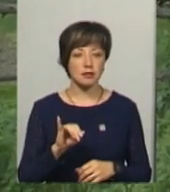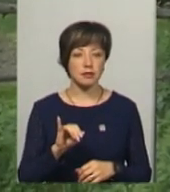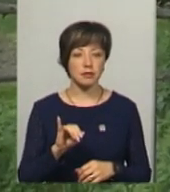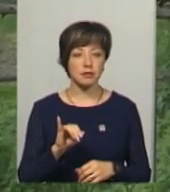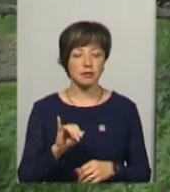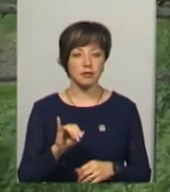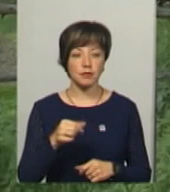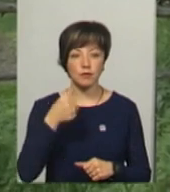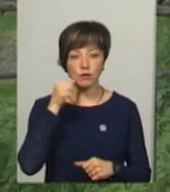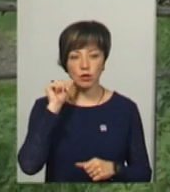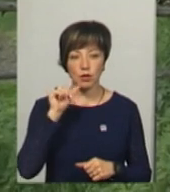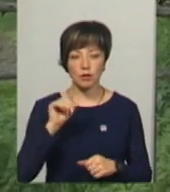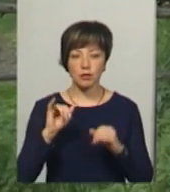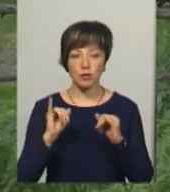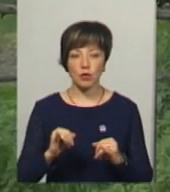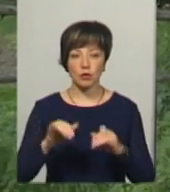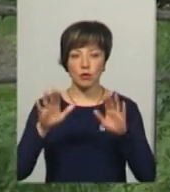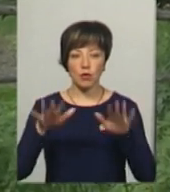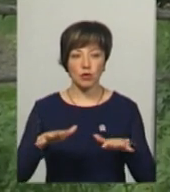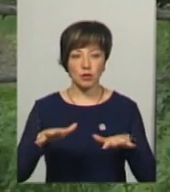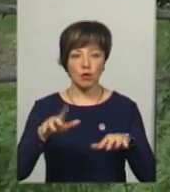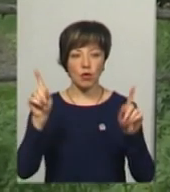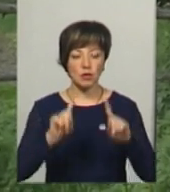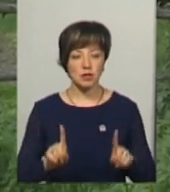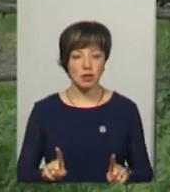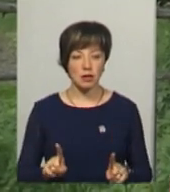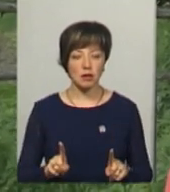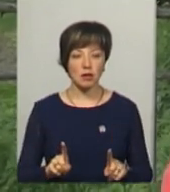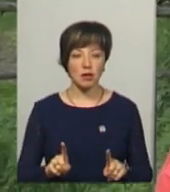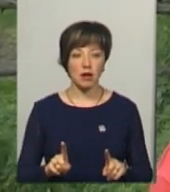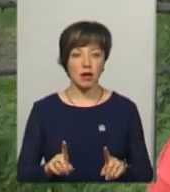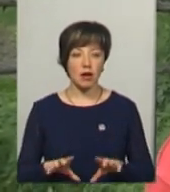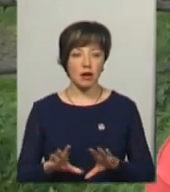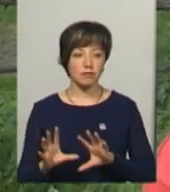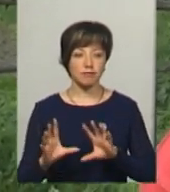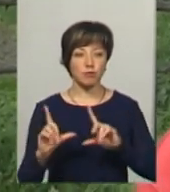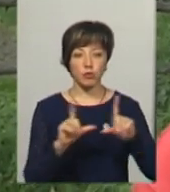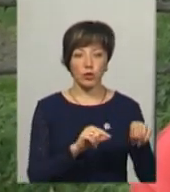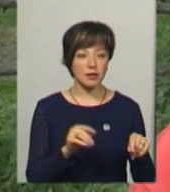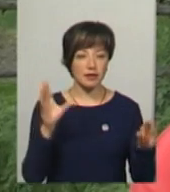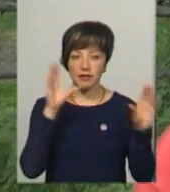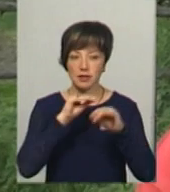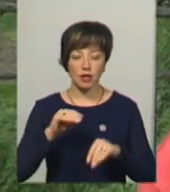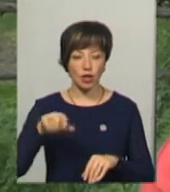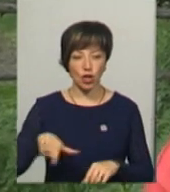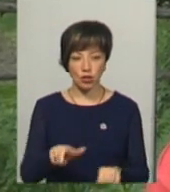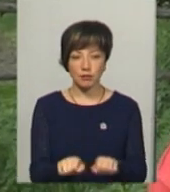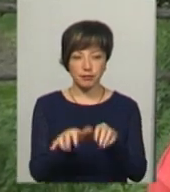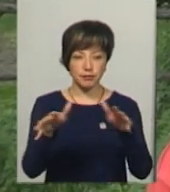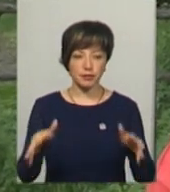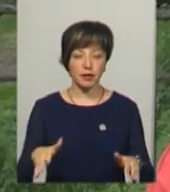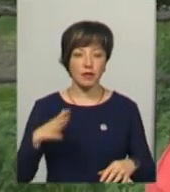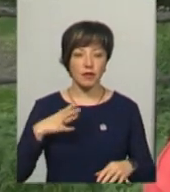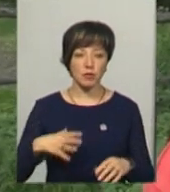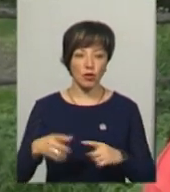вчора негода, зливові дощі, гроза, виїхати ми не встигли, річка розлилась, і ми вимушені були